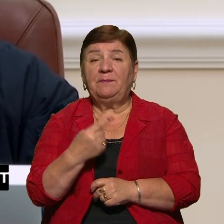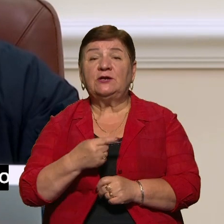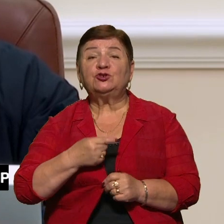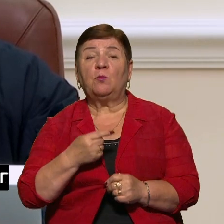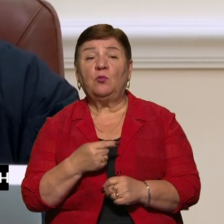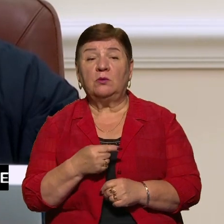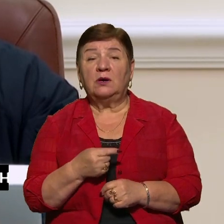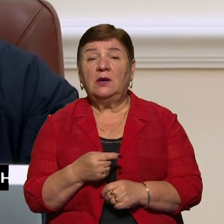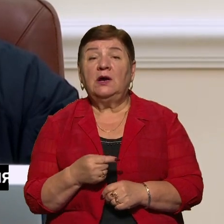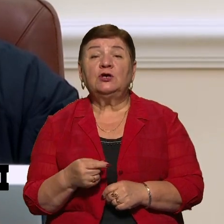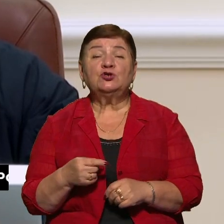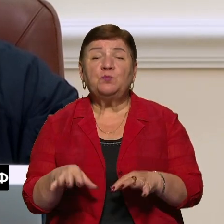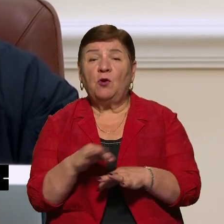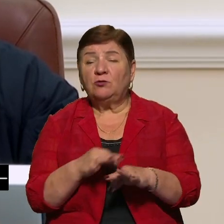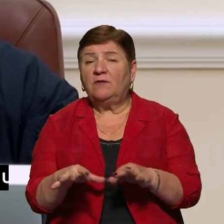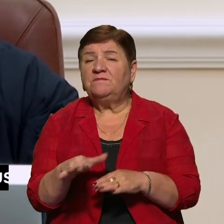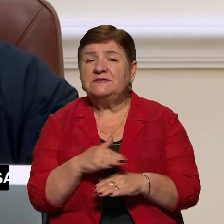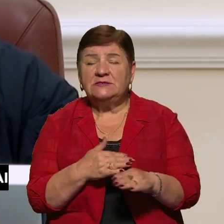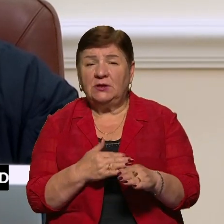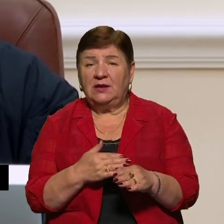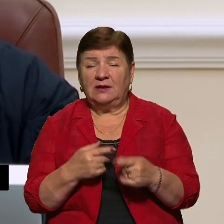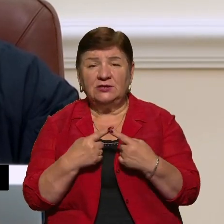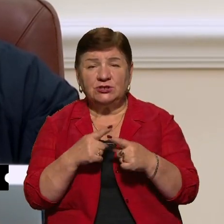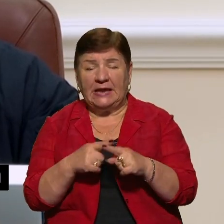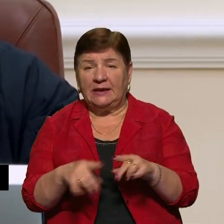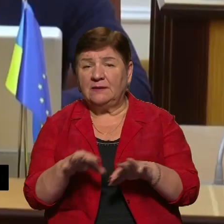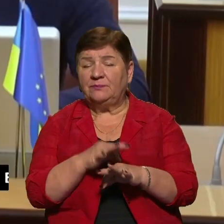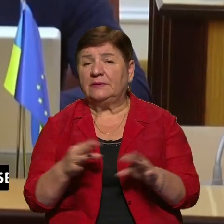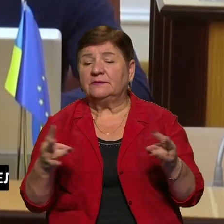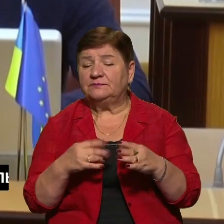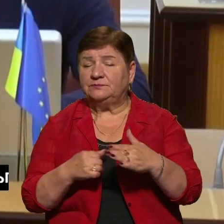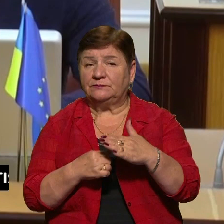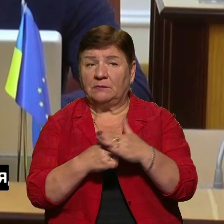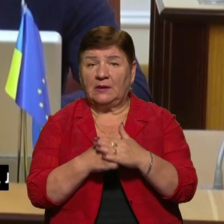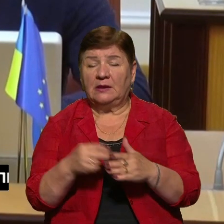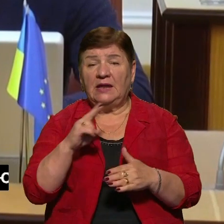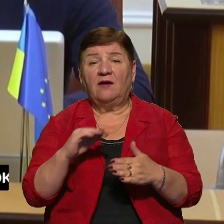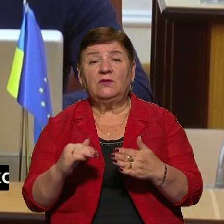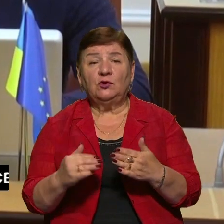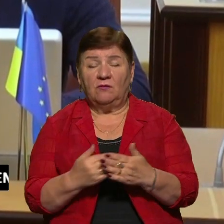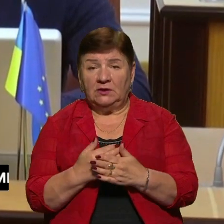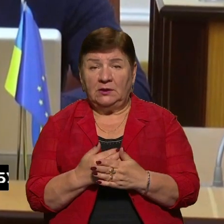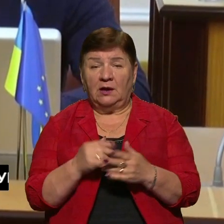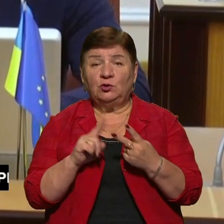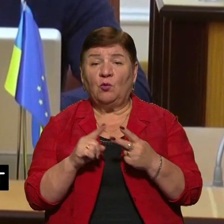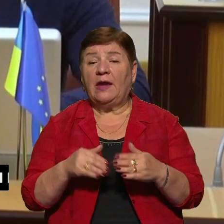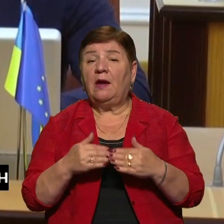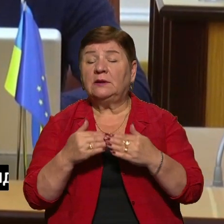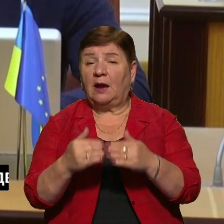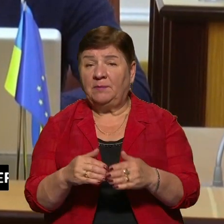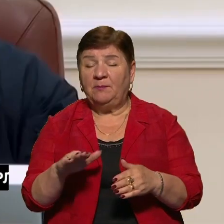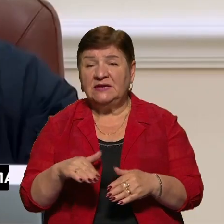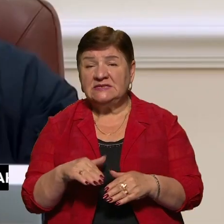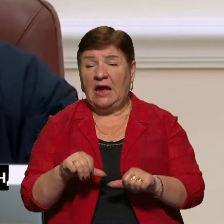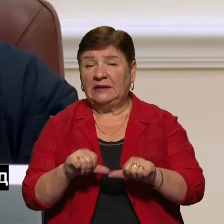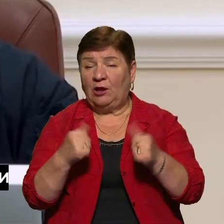спроєктуємо всі інженерні конструкції, підготуємо необхідну базу для відновлення. Другий етап розпочнеться після